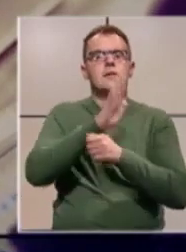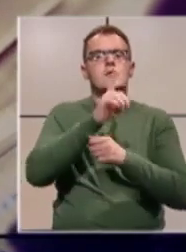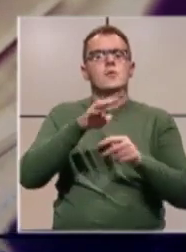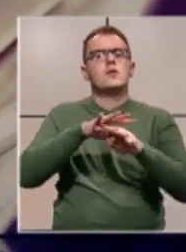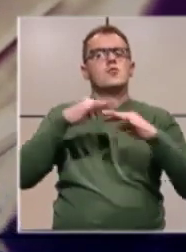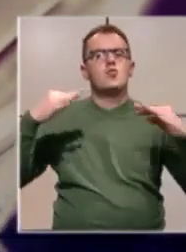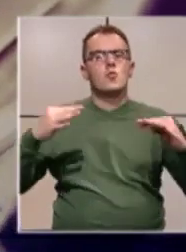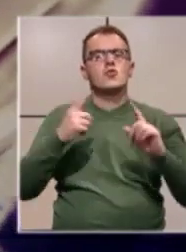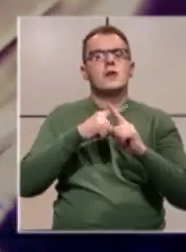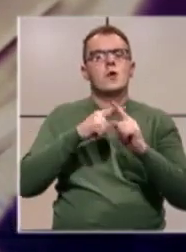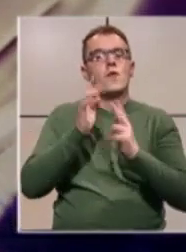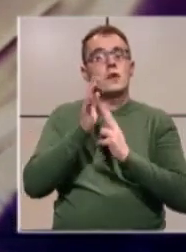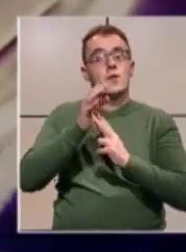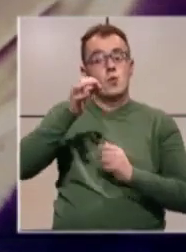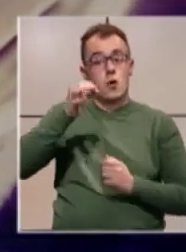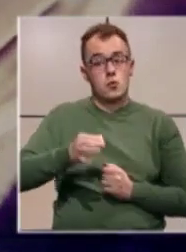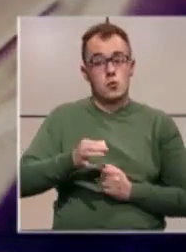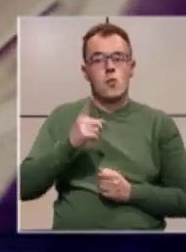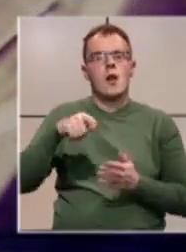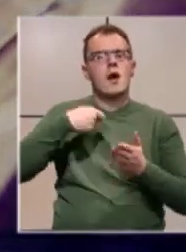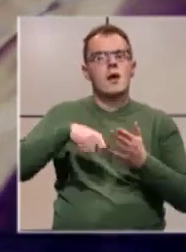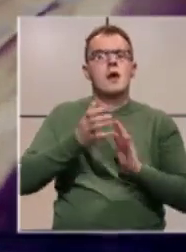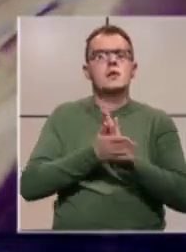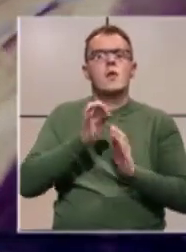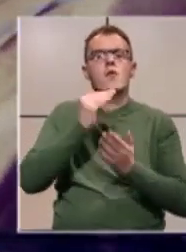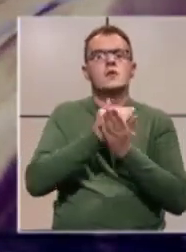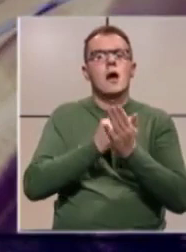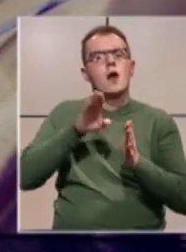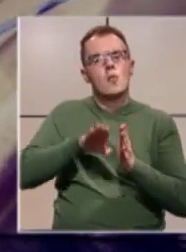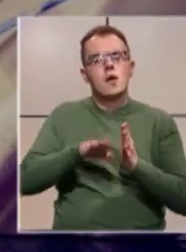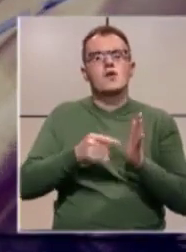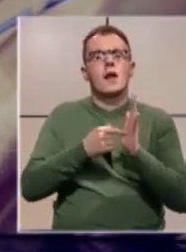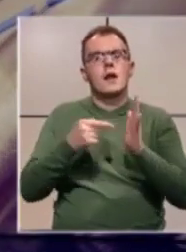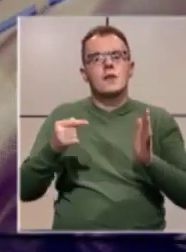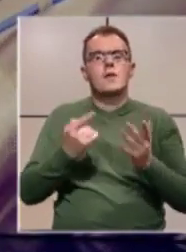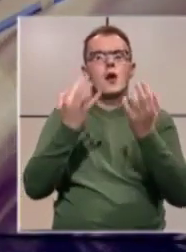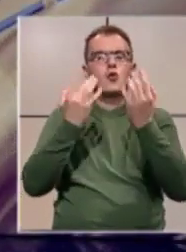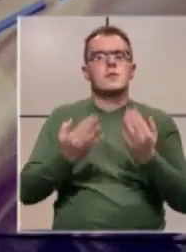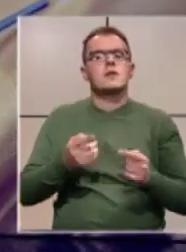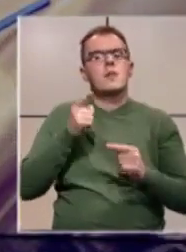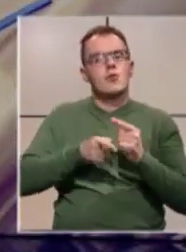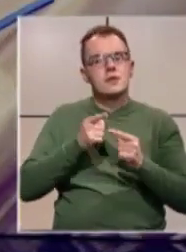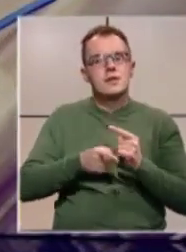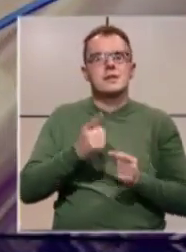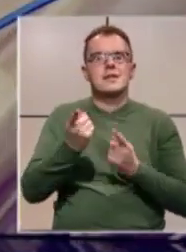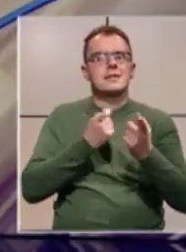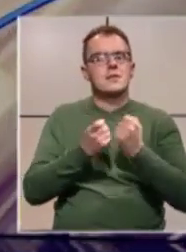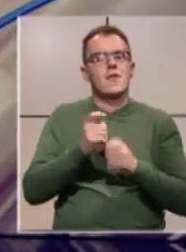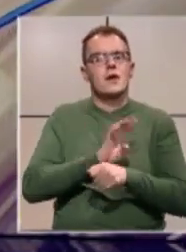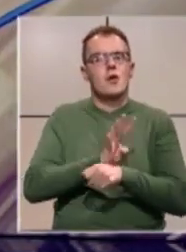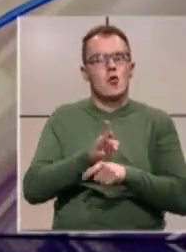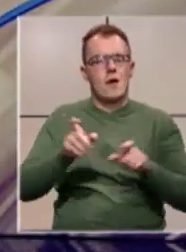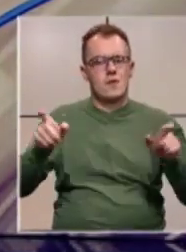Skupštini Hercegovačko-Nretvanskog kantona raspravljaju o zakonu o oblažavanju negativnih ekonomskih posljedica izazvanih